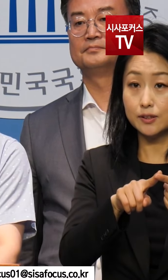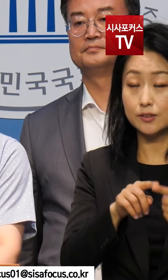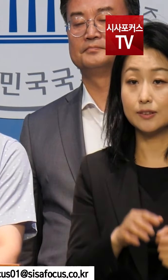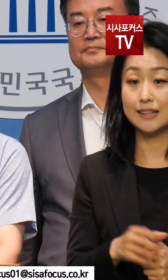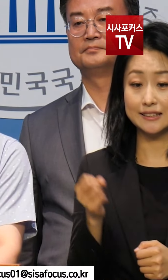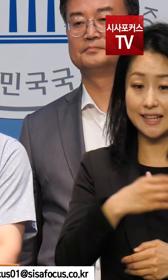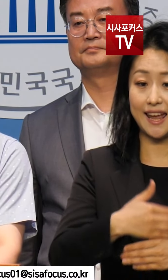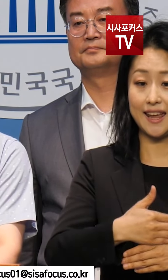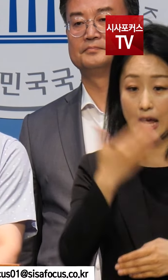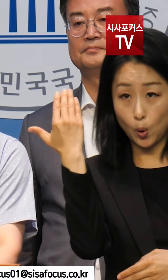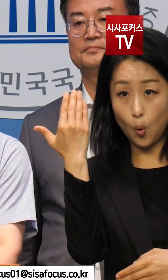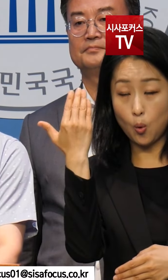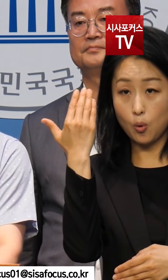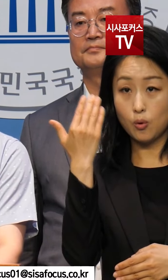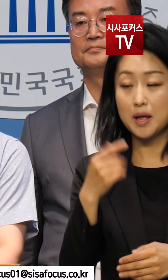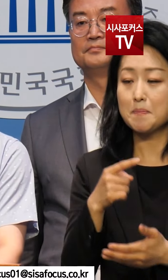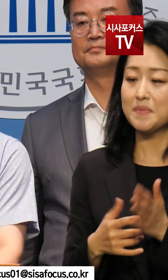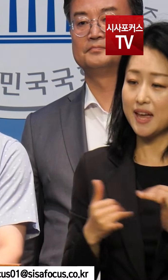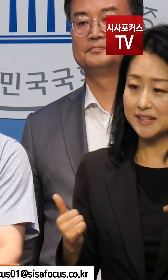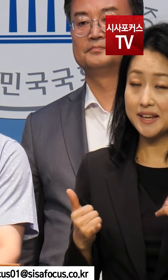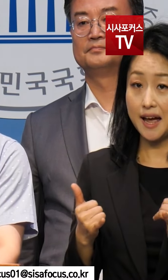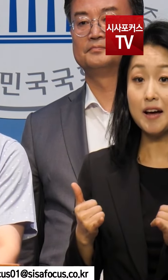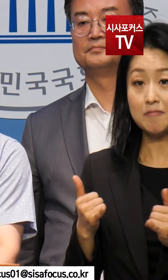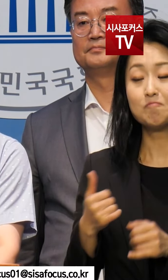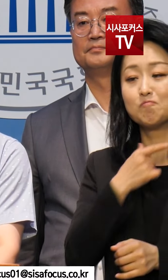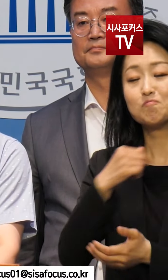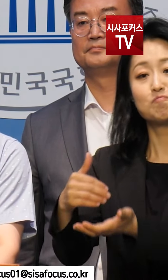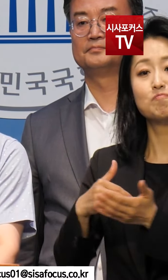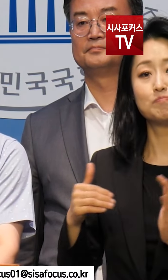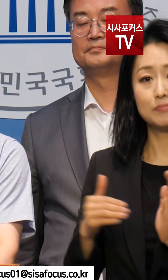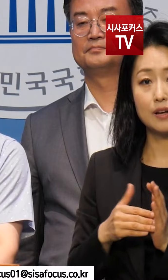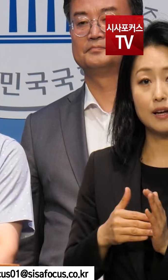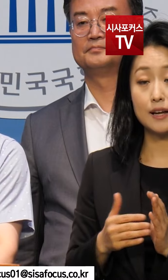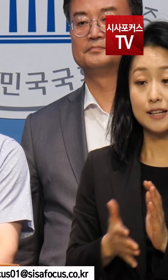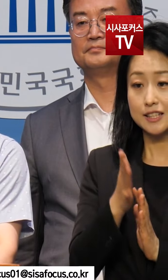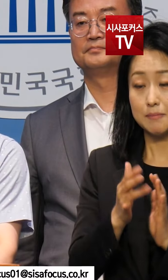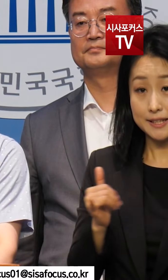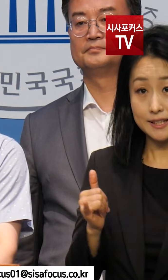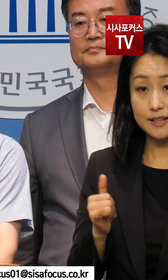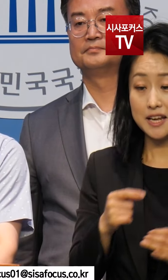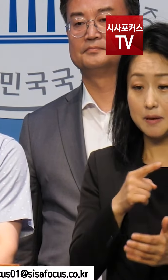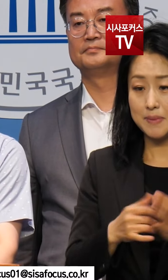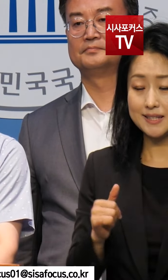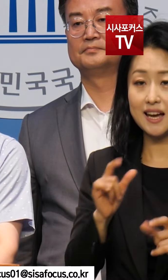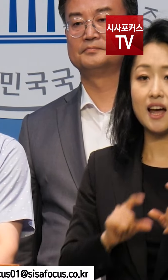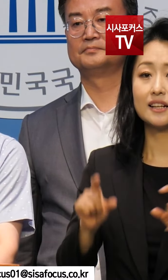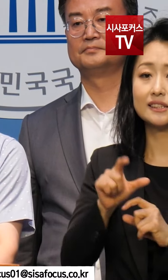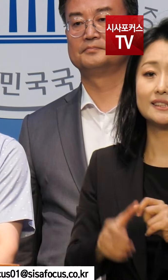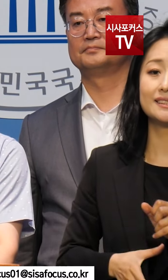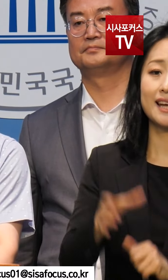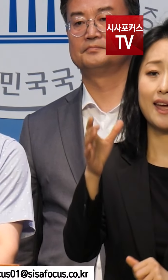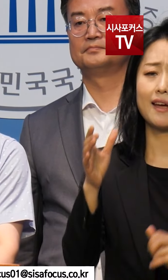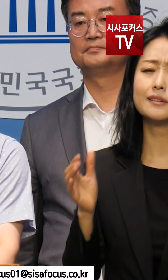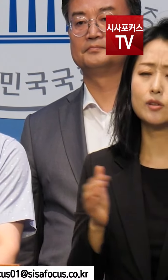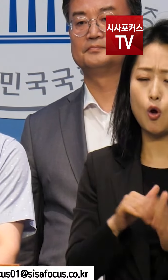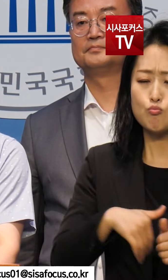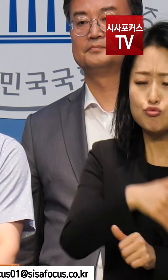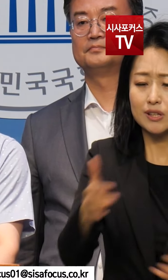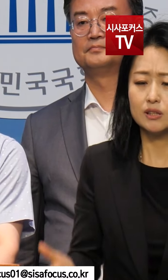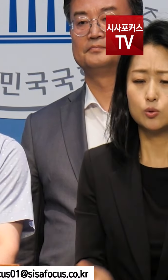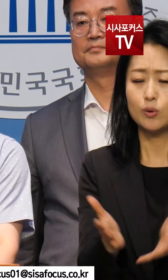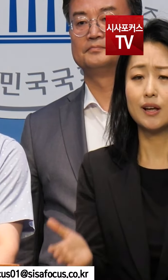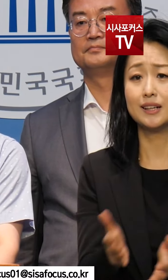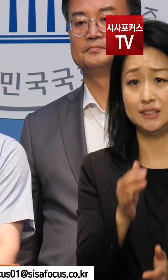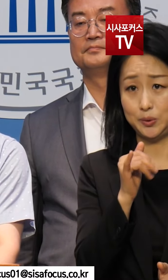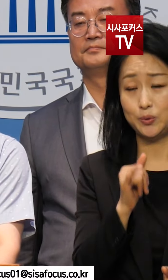받아들인 거라며 선동을 했고, 더불어 시민들로 하여금 피해자들에게 2차 가해를 가하게끔 분위기를 조장하고